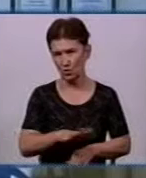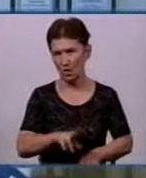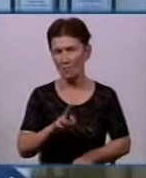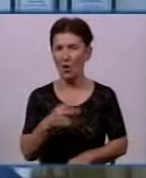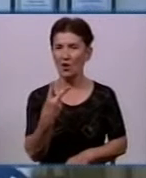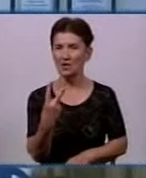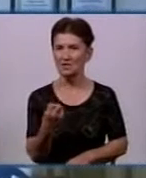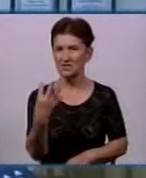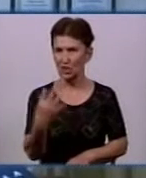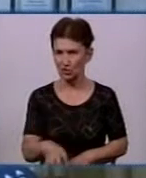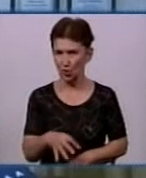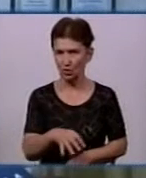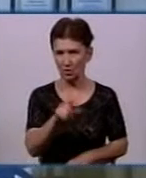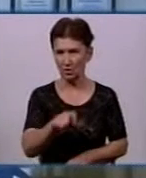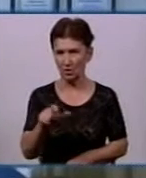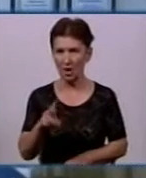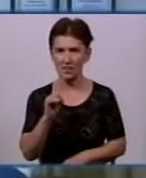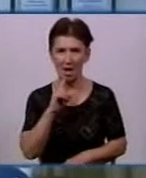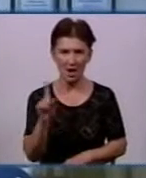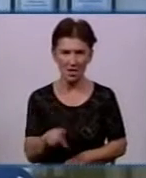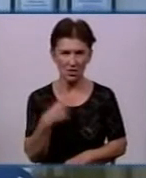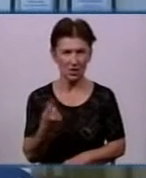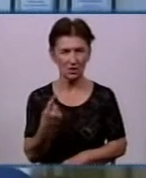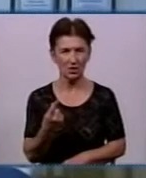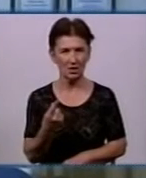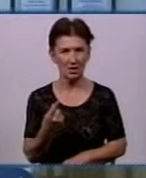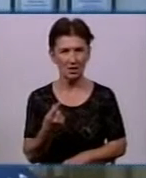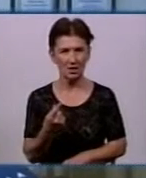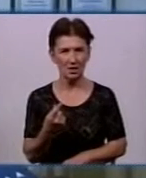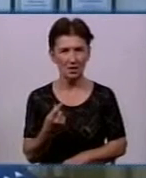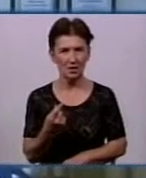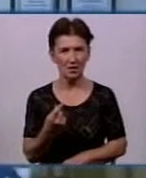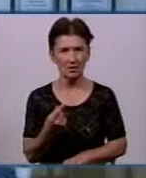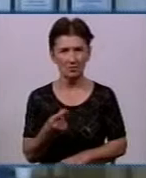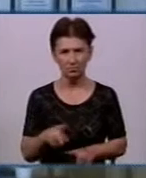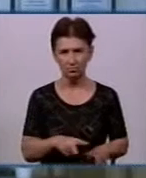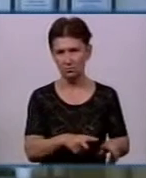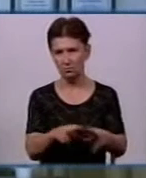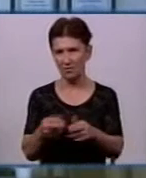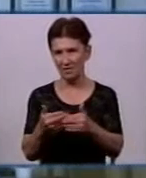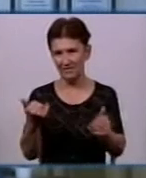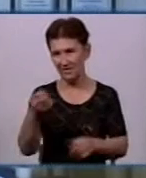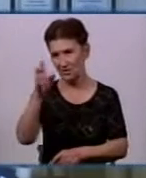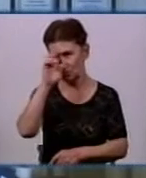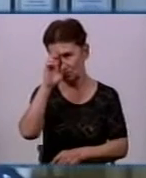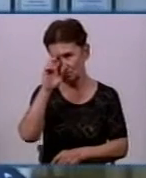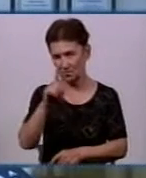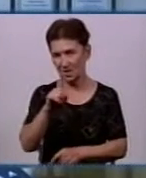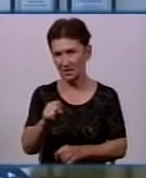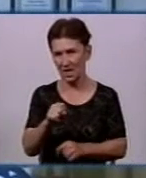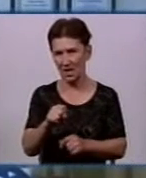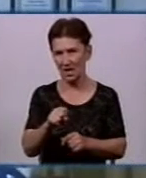гривень на рік такого солідарного внеску від держави на отримання закладу.